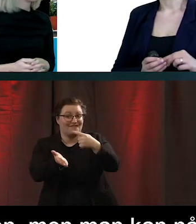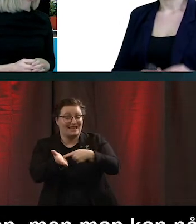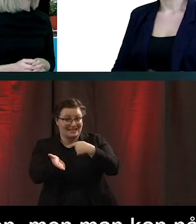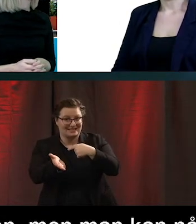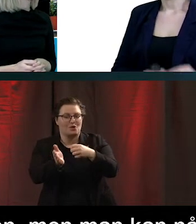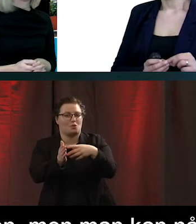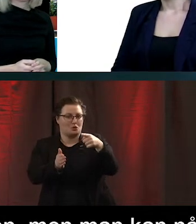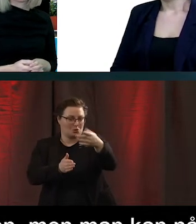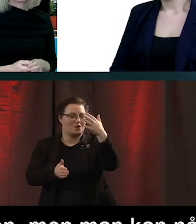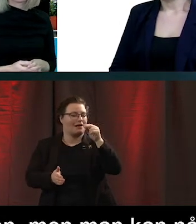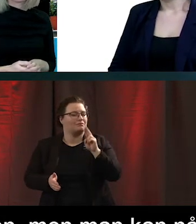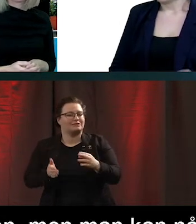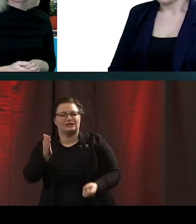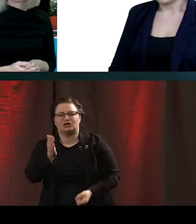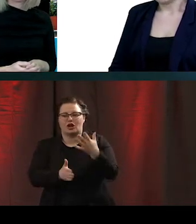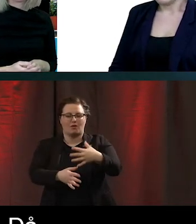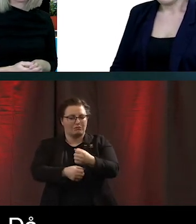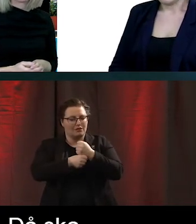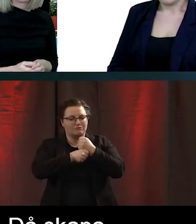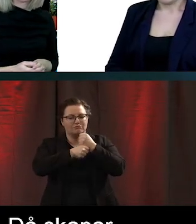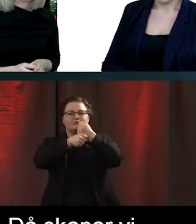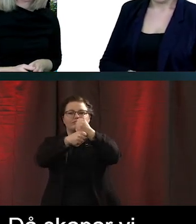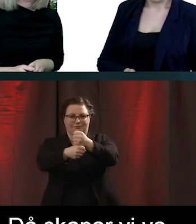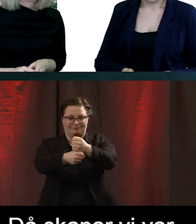kommer vi kunna skapa varaktiga förändringar.